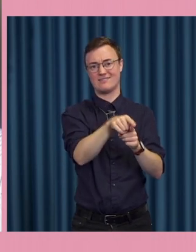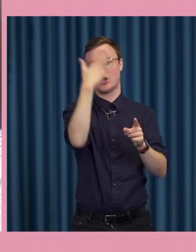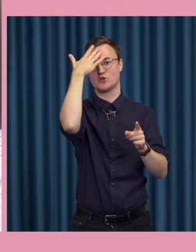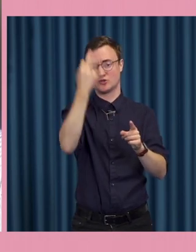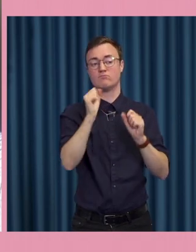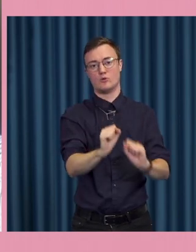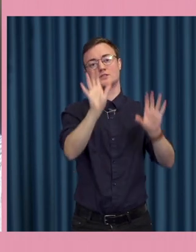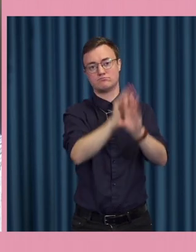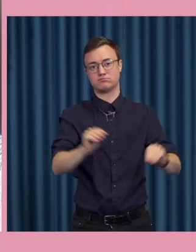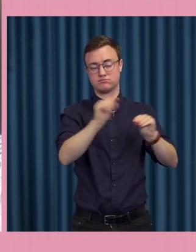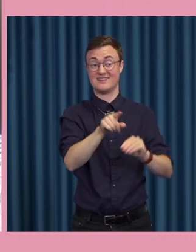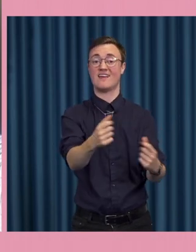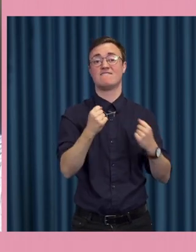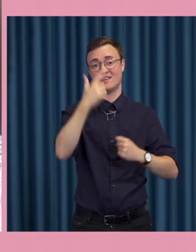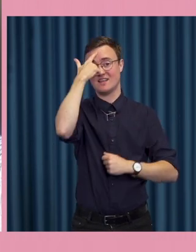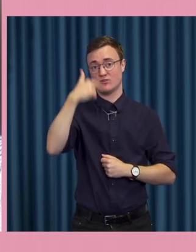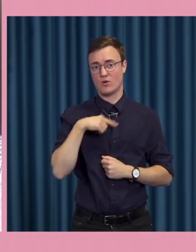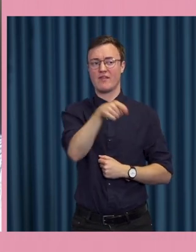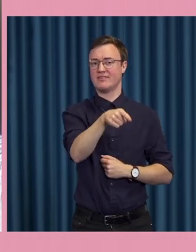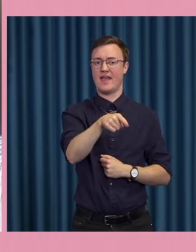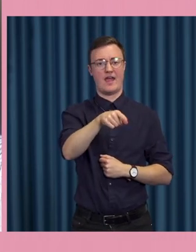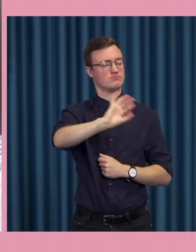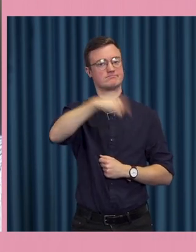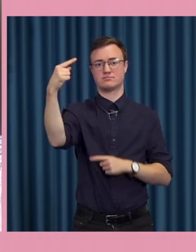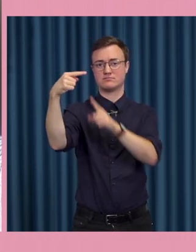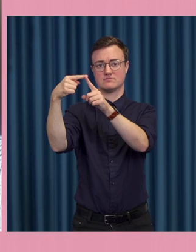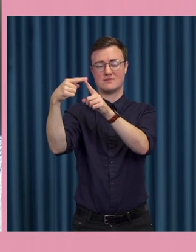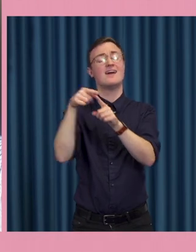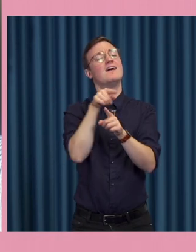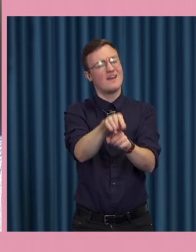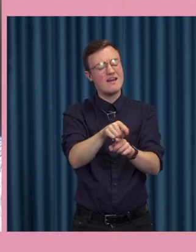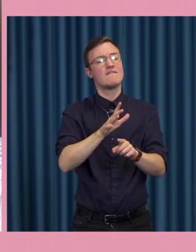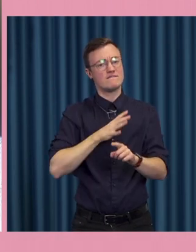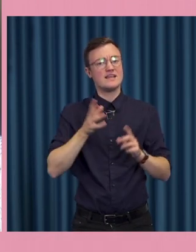väldigt viktig utgångspunkt det tror jag är det centrala sen finns det ju